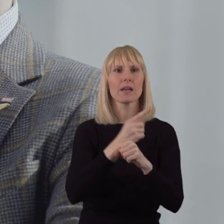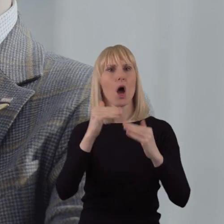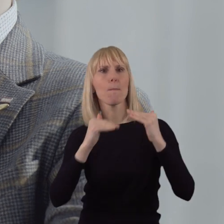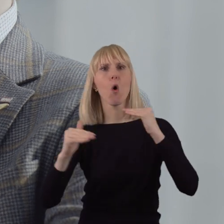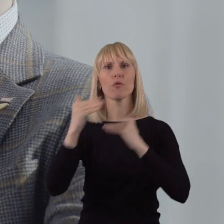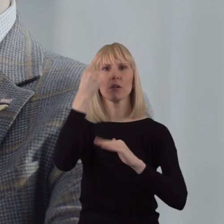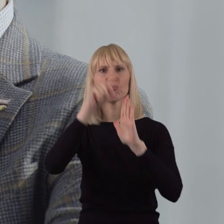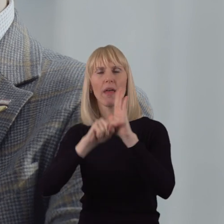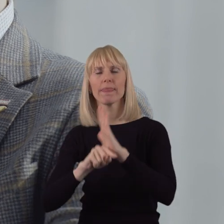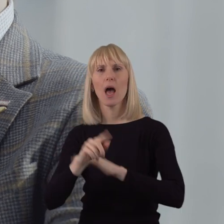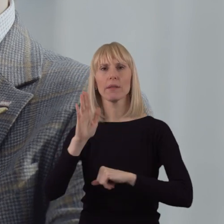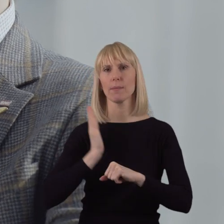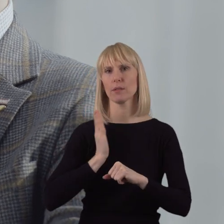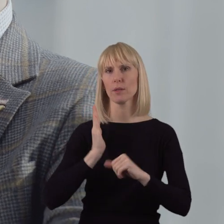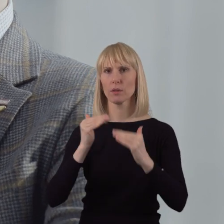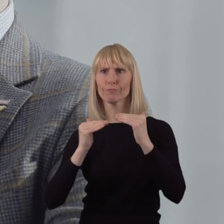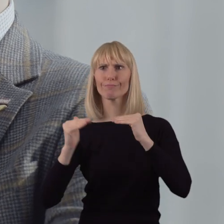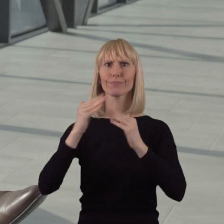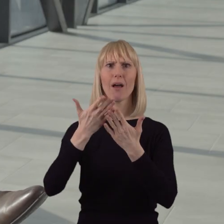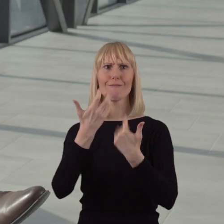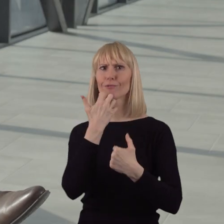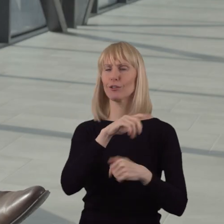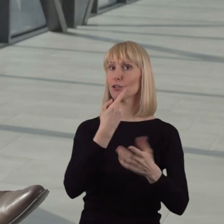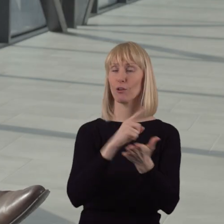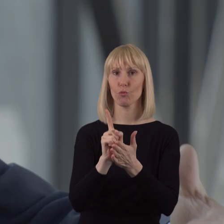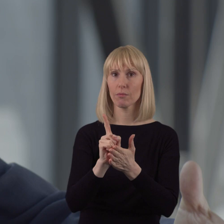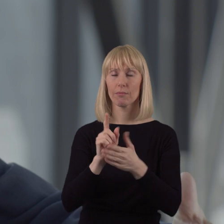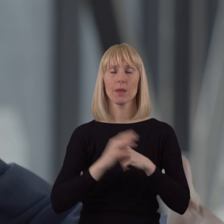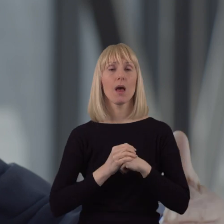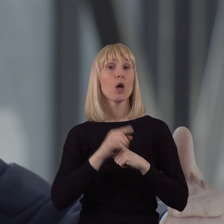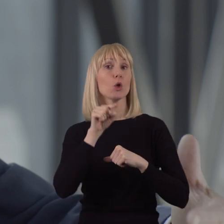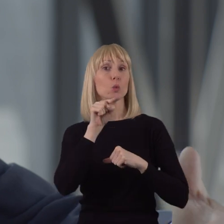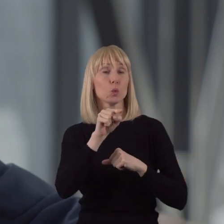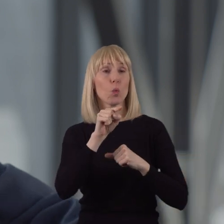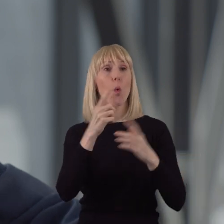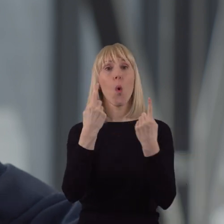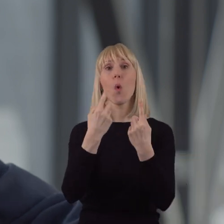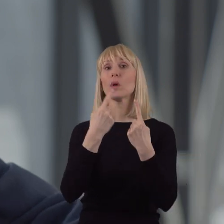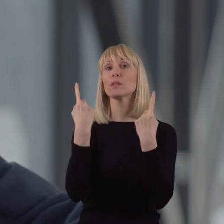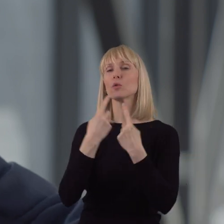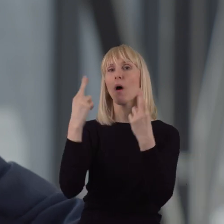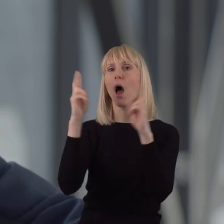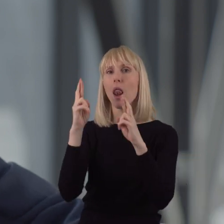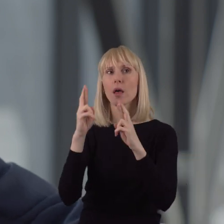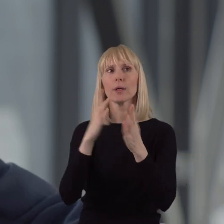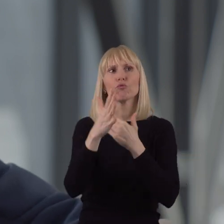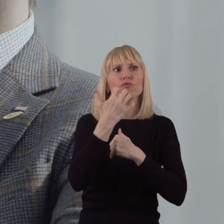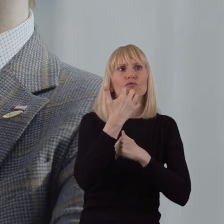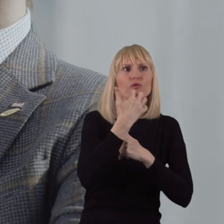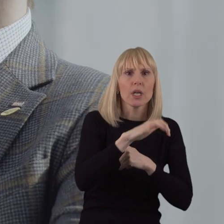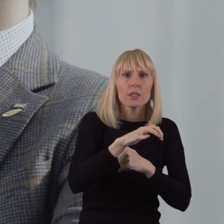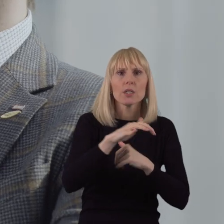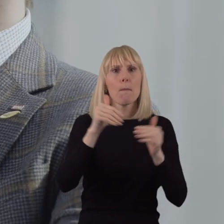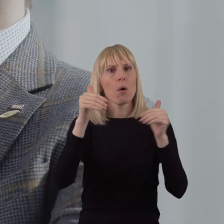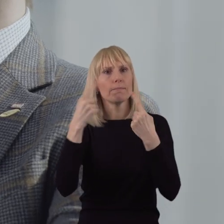bezpieczeństwa na poziom, którego do tej pory się nie dało przekroczyć. Sytuacje alarmowe czy też, powiedzmy, sytuacje awaryjne, które mogą się zdarzyć.